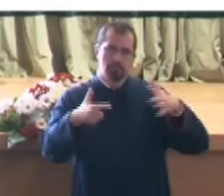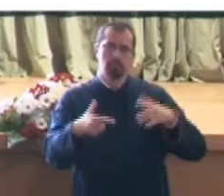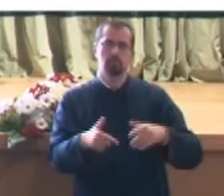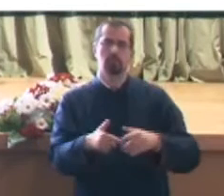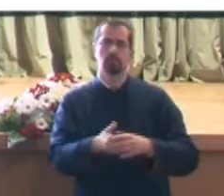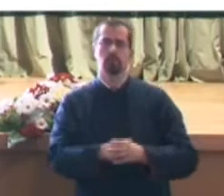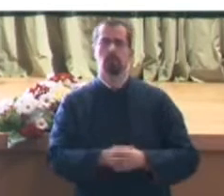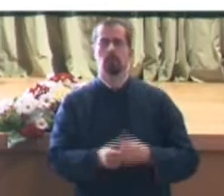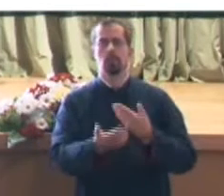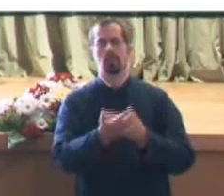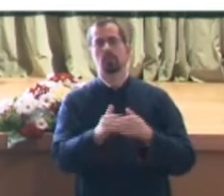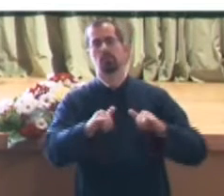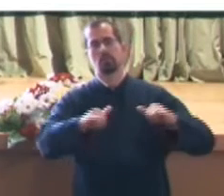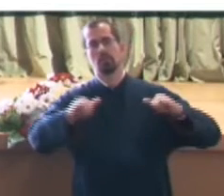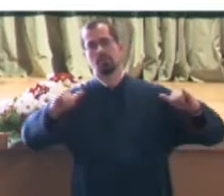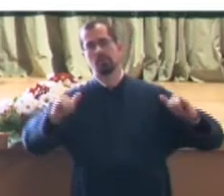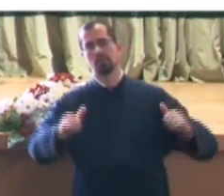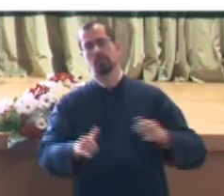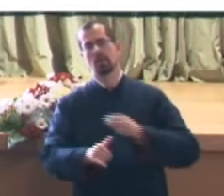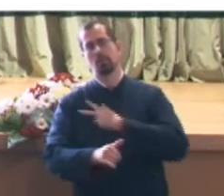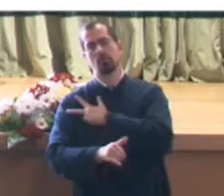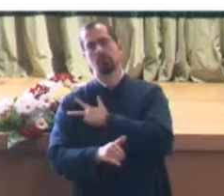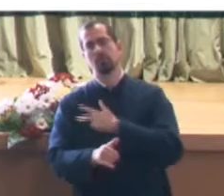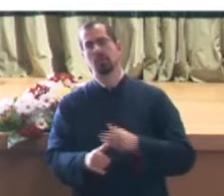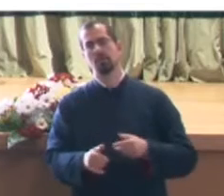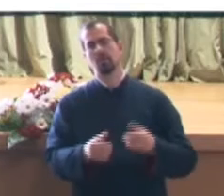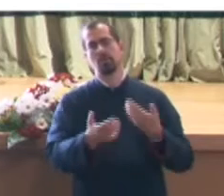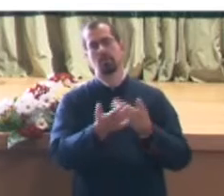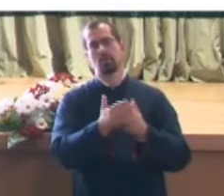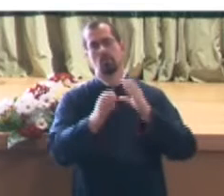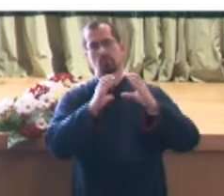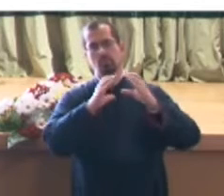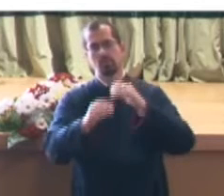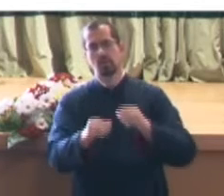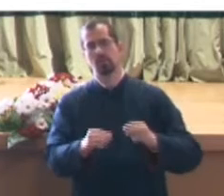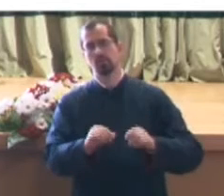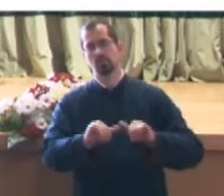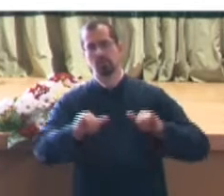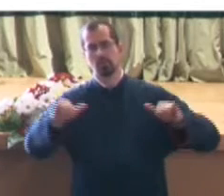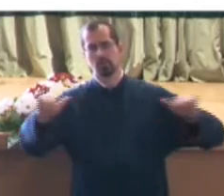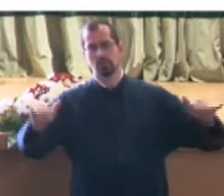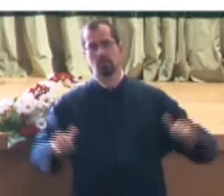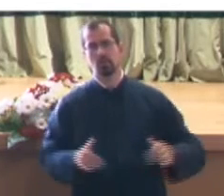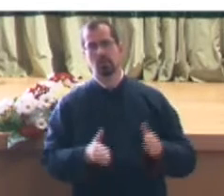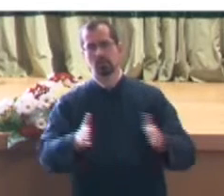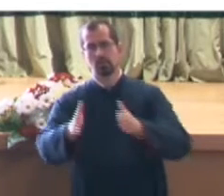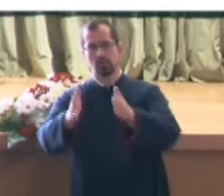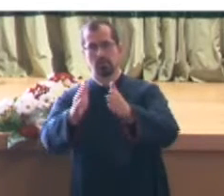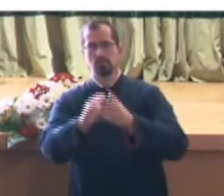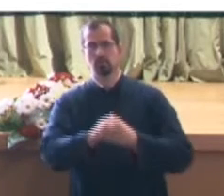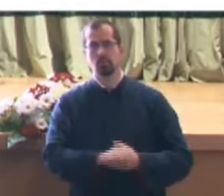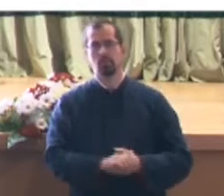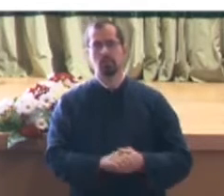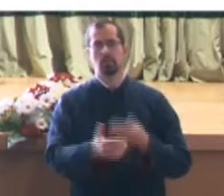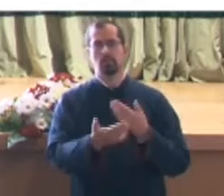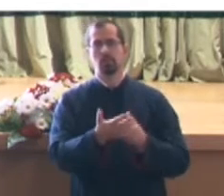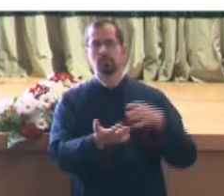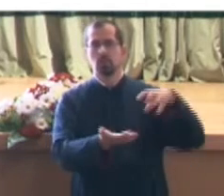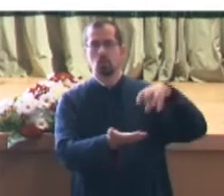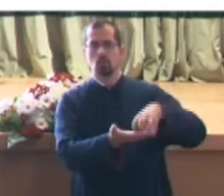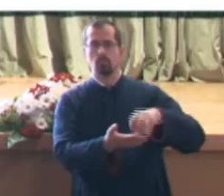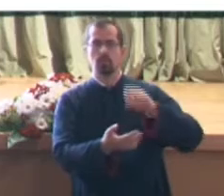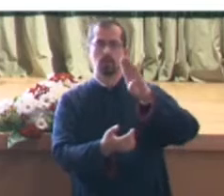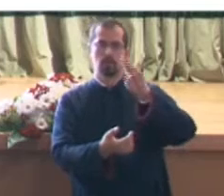Asociația Dezvoltare Intercomunitară pe Transport, preună cu Consiliul Județean și cu comunele Boascov,